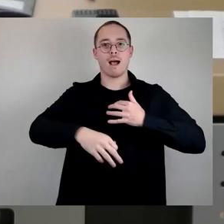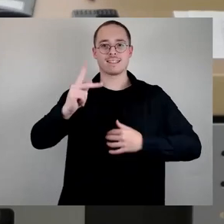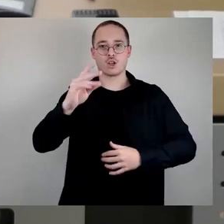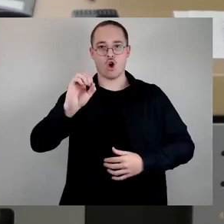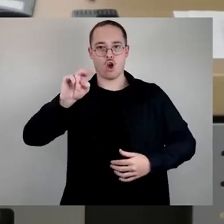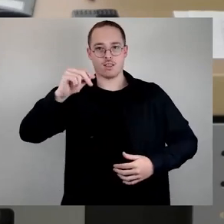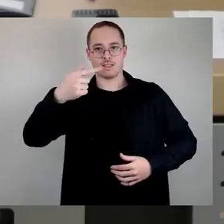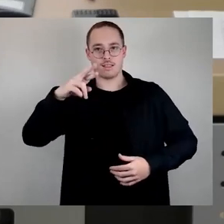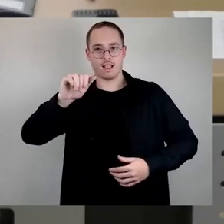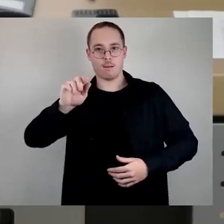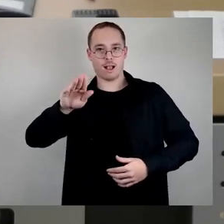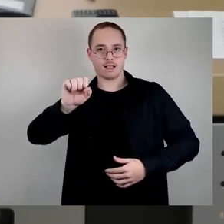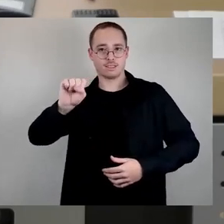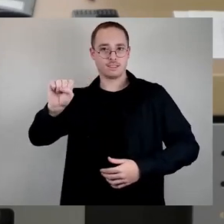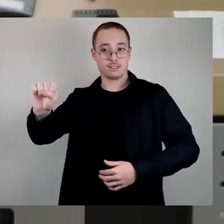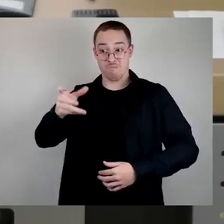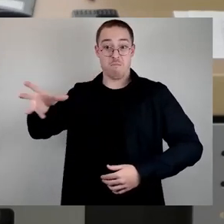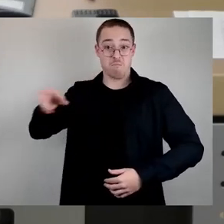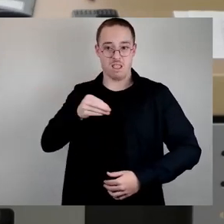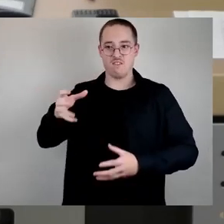Immer wieder die gleichen Künstler, auftreten.